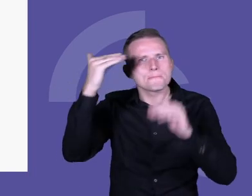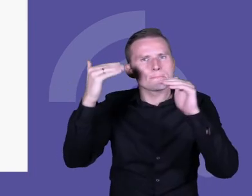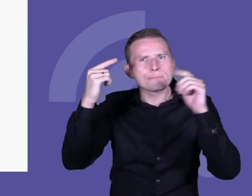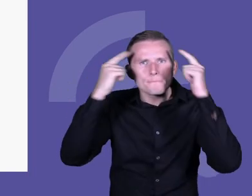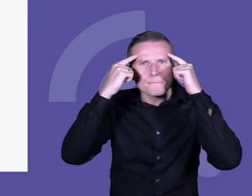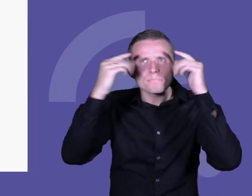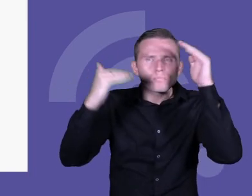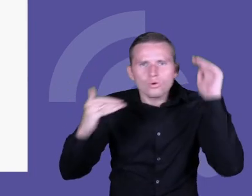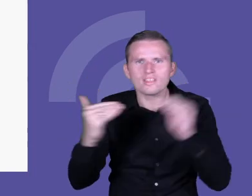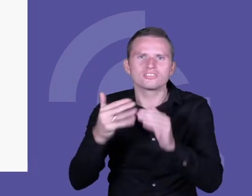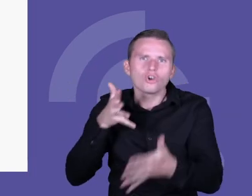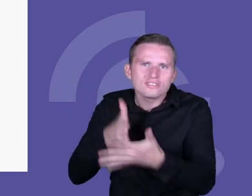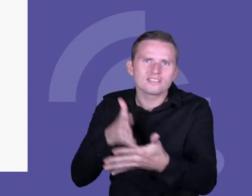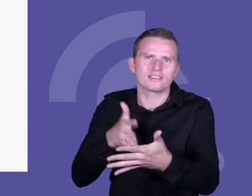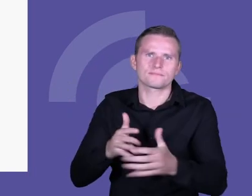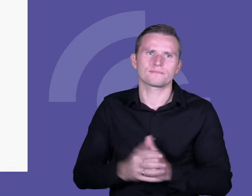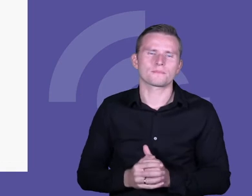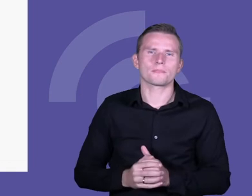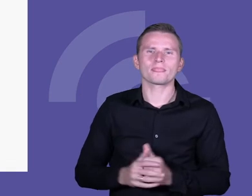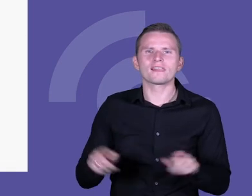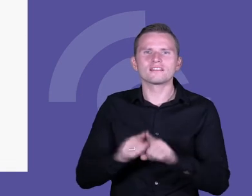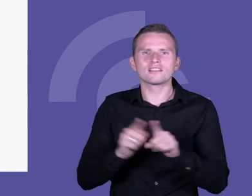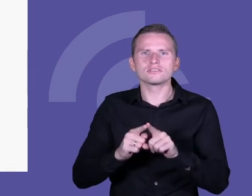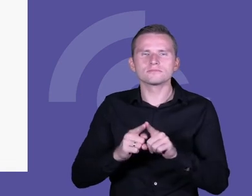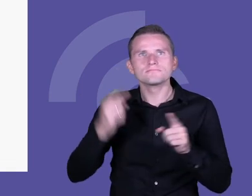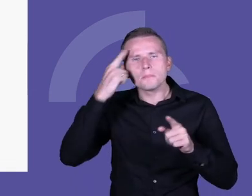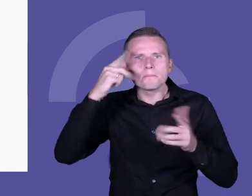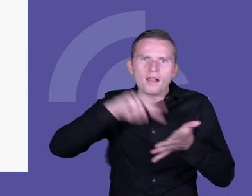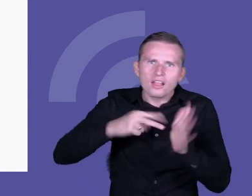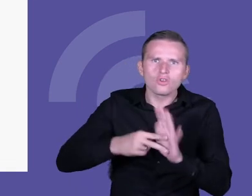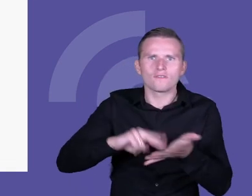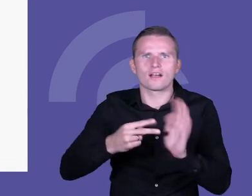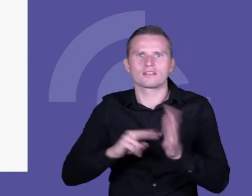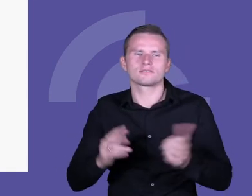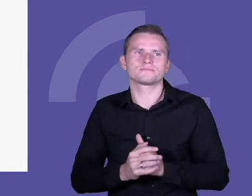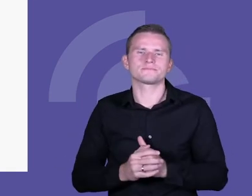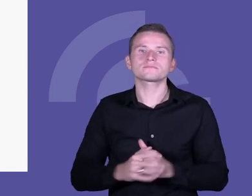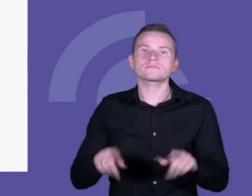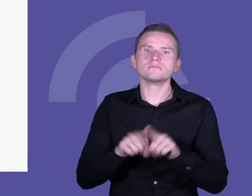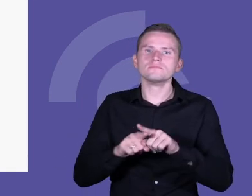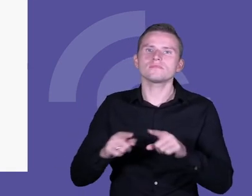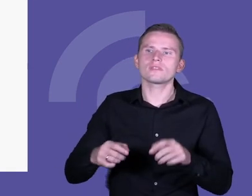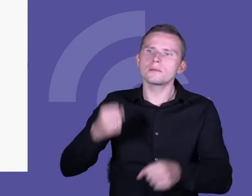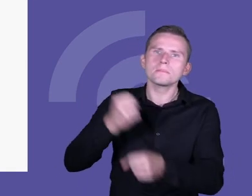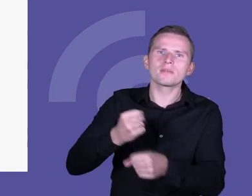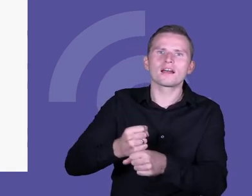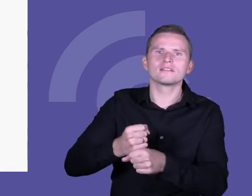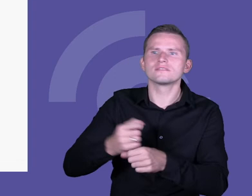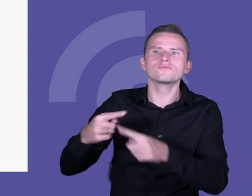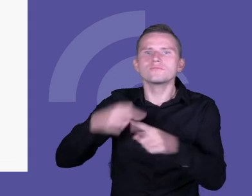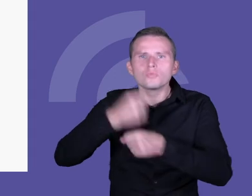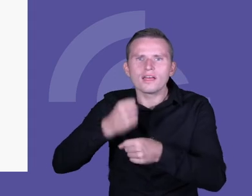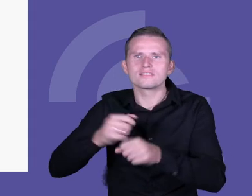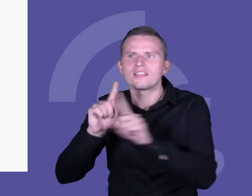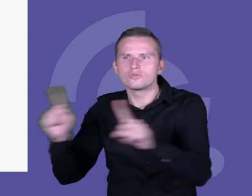szkoły, kreatywne podejście do planowania, praca nad współpracą nauczycieli z dyrekcją,